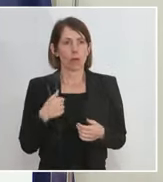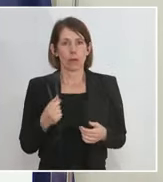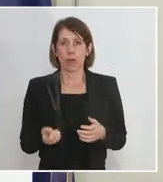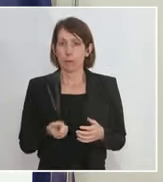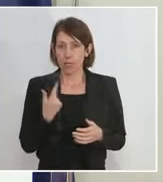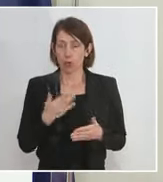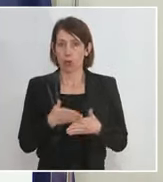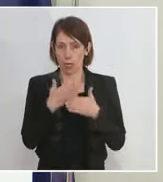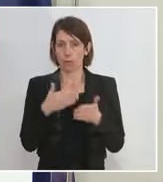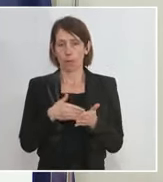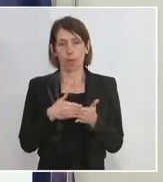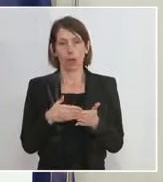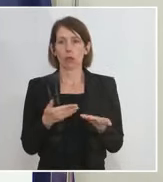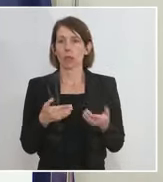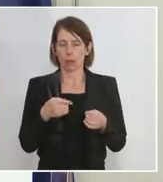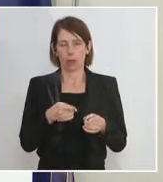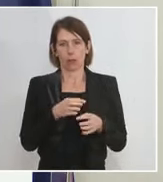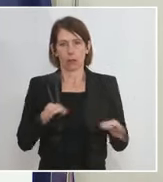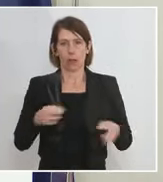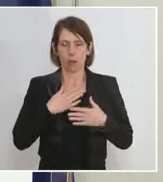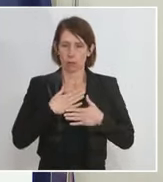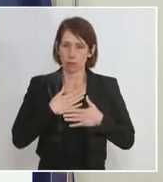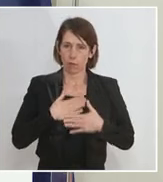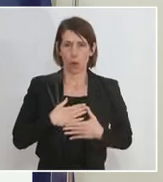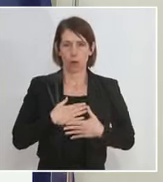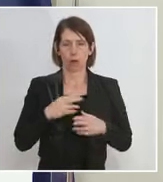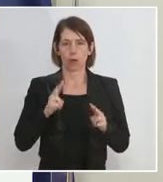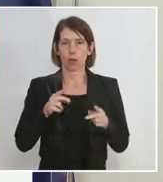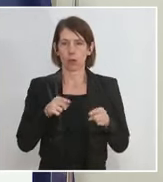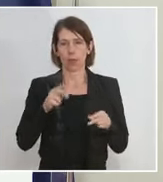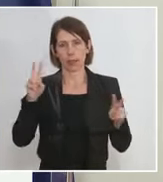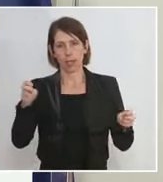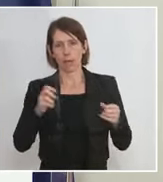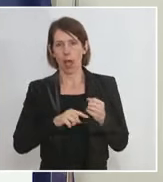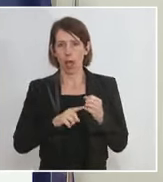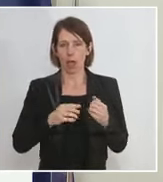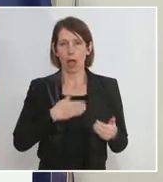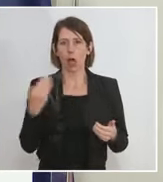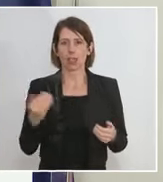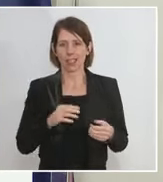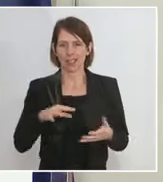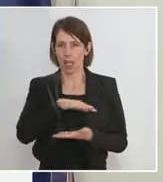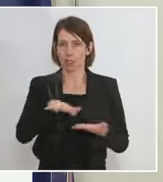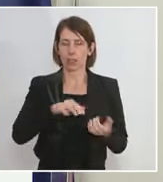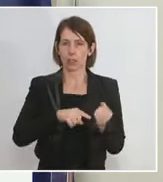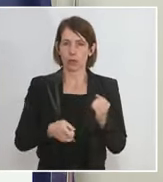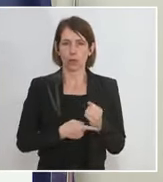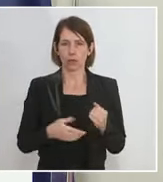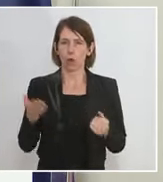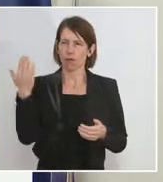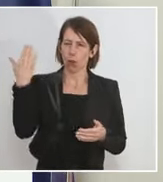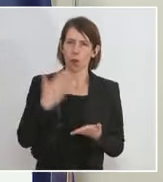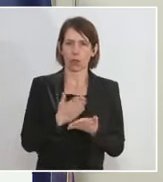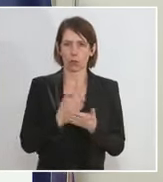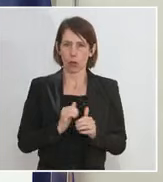froh über diesen Schritt, weil das Thema des Auslandskatastrophenfonds mich ja schon lange begleitet. In meiner Zeit als Außenminister